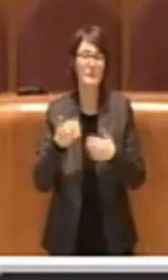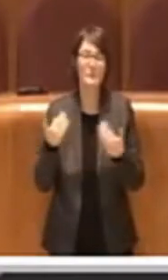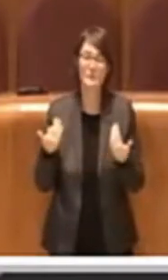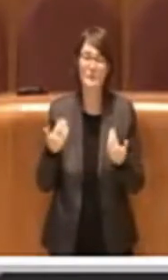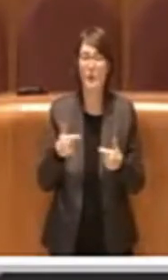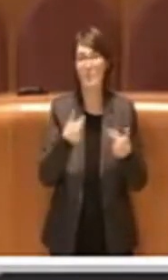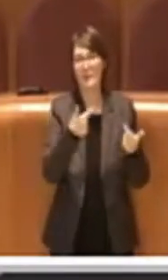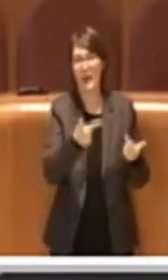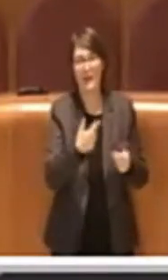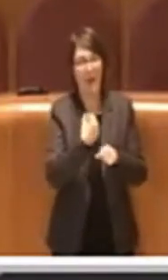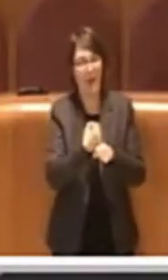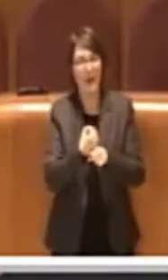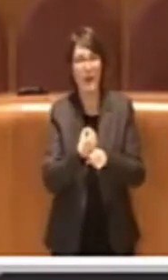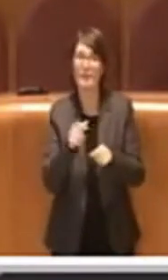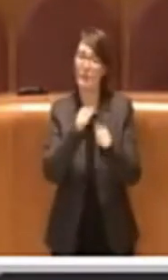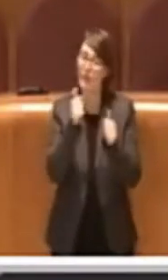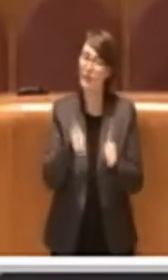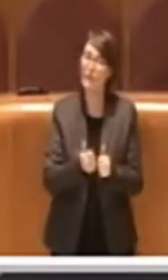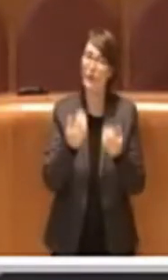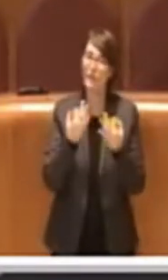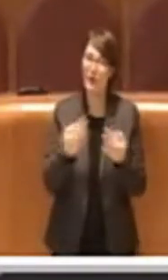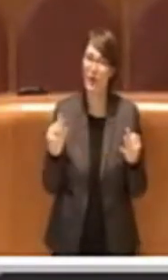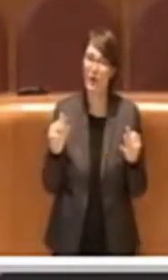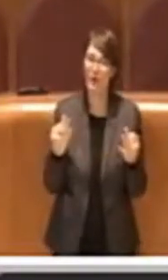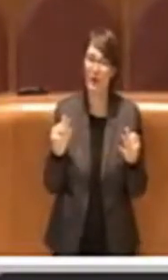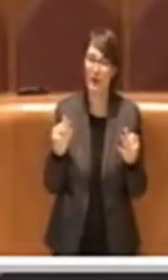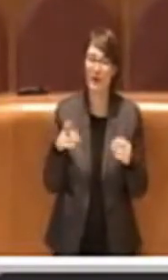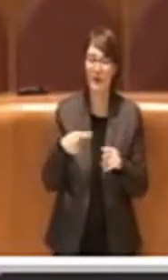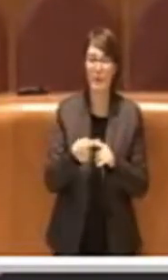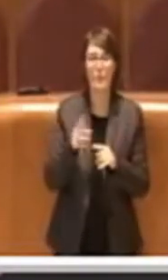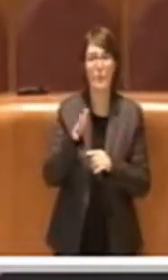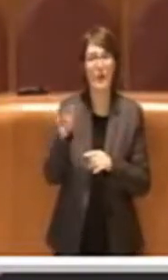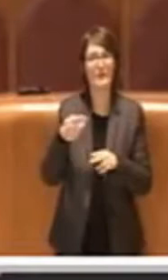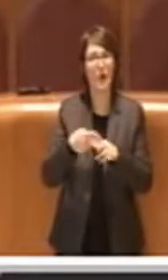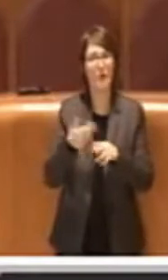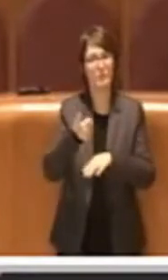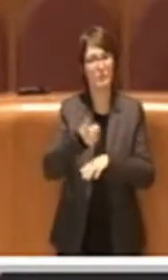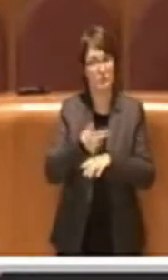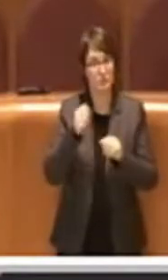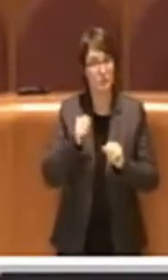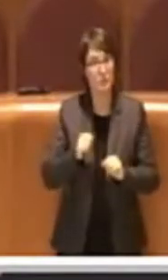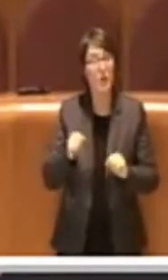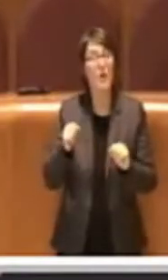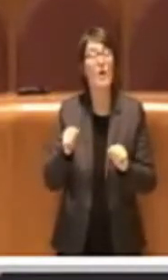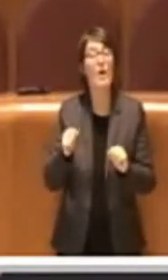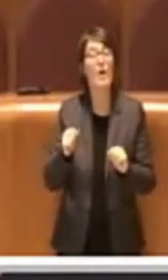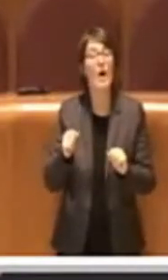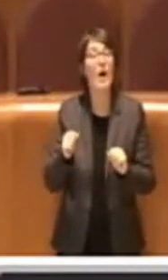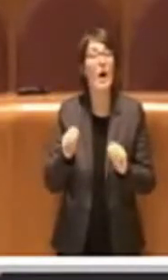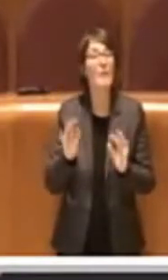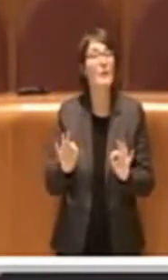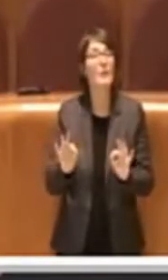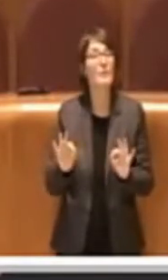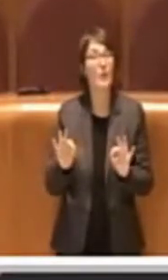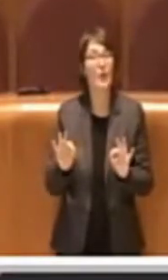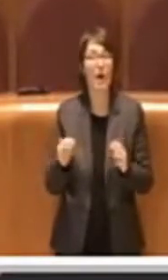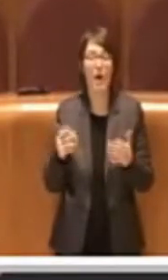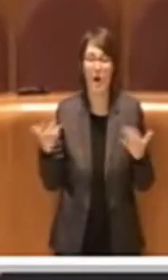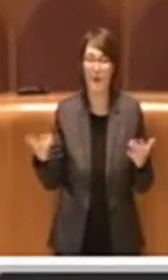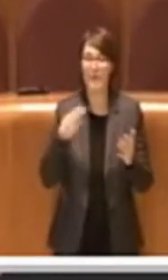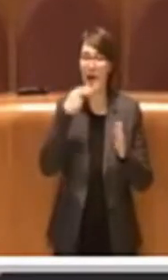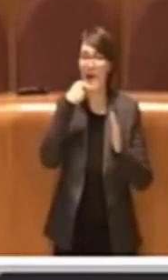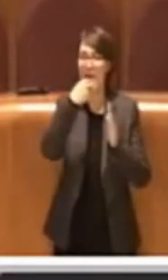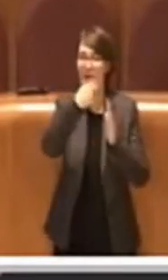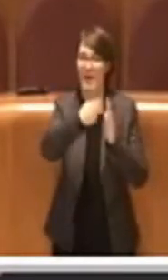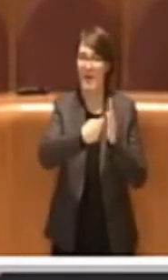corretta. È ovvio che un'altra cosa che Roma Capitale può mettere in campo è quello di poter tenere un elenco